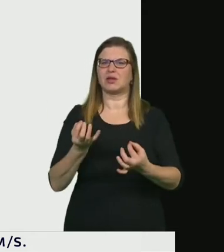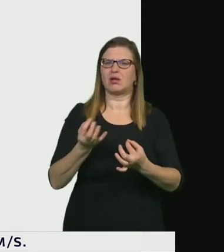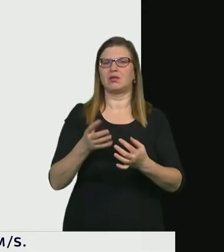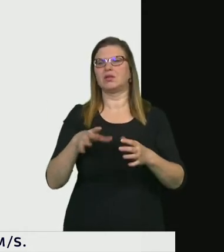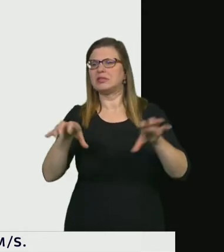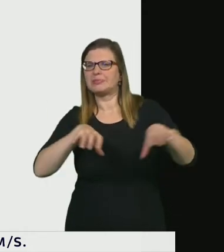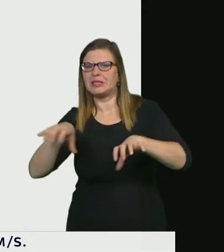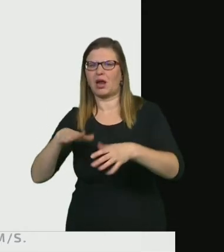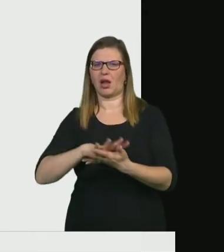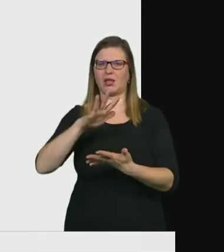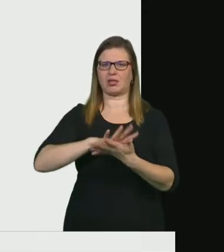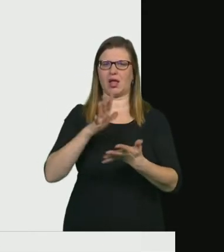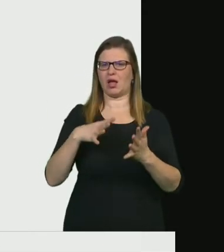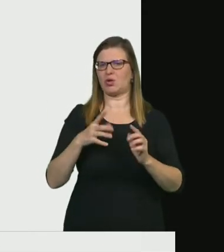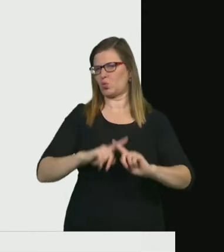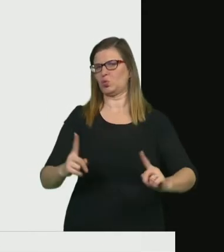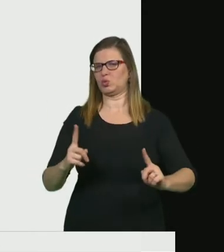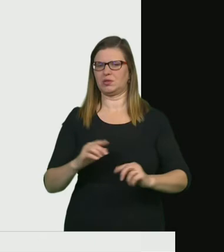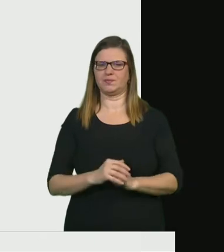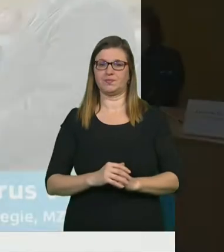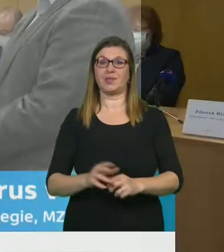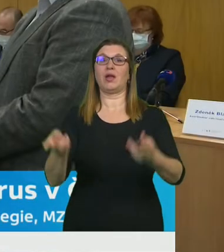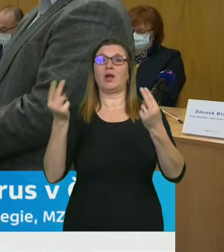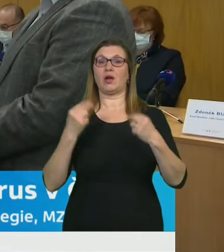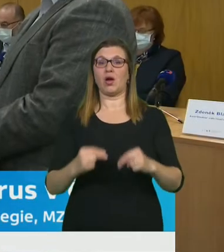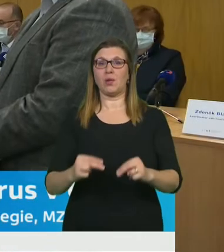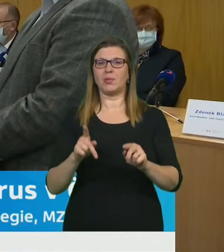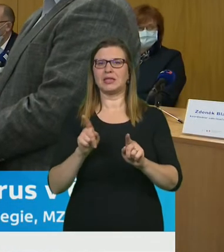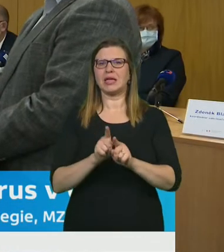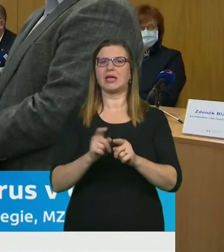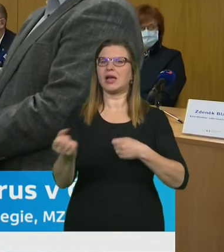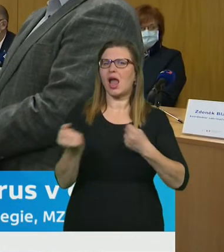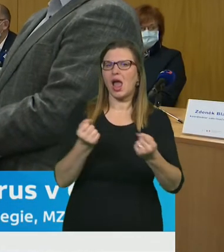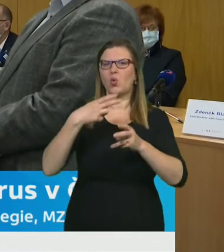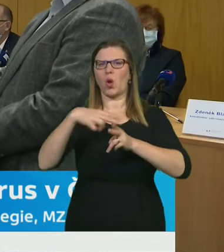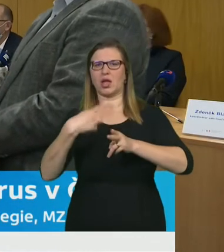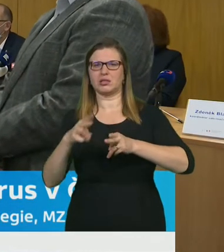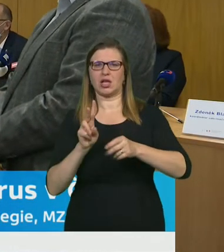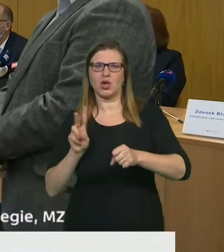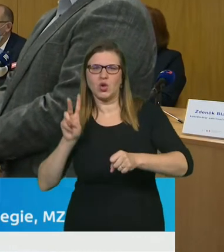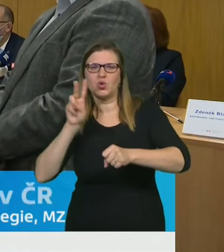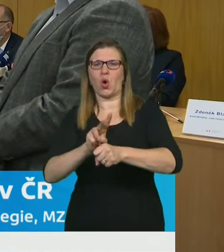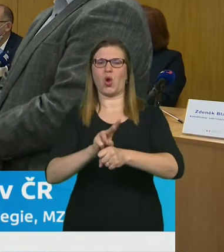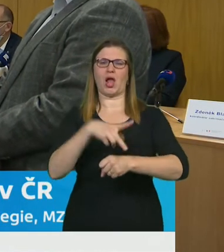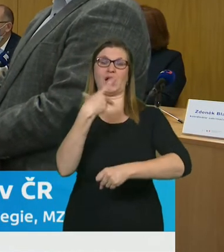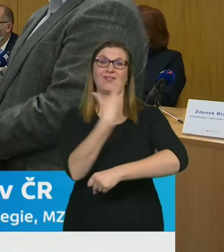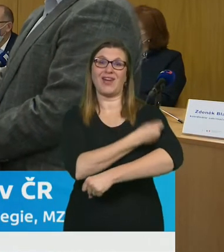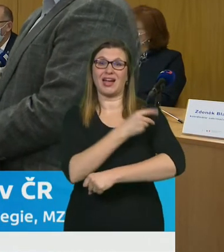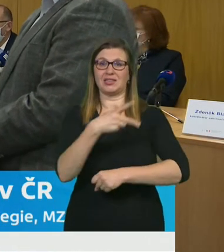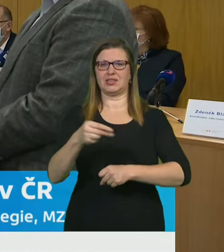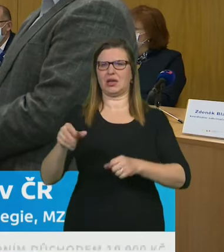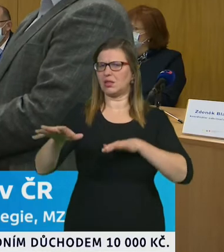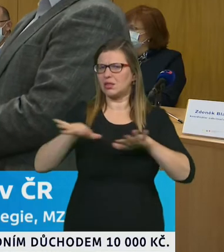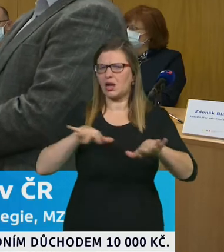orgány a organizacemi, které se věnují problematice regulace a dohledu nad trhem a